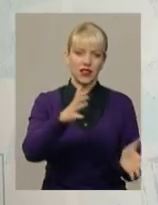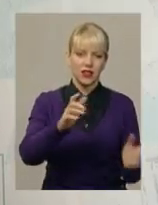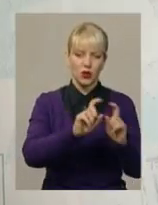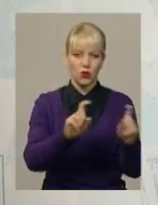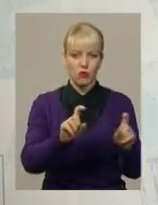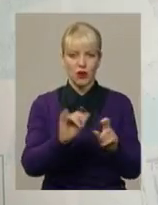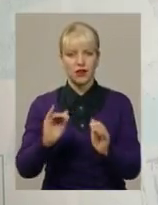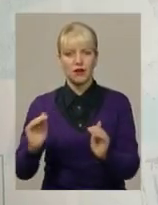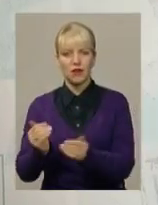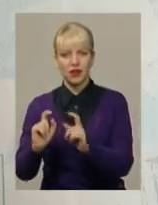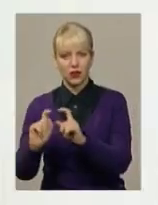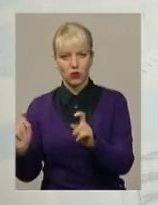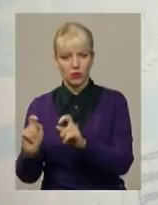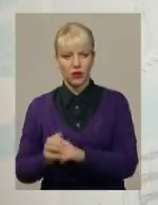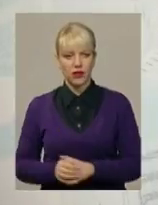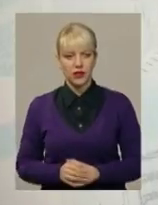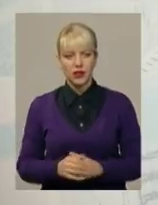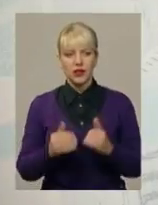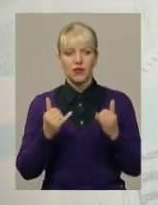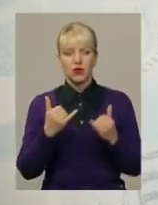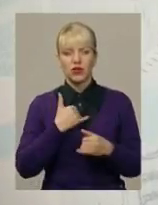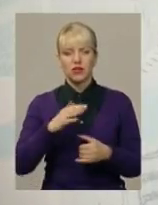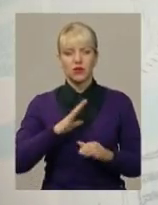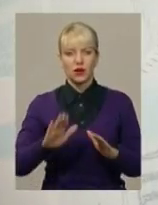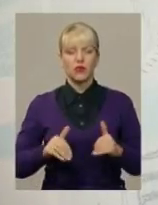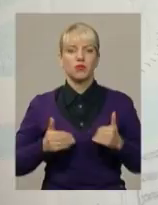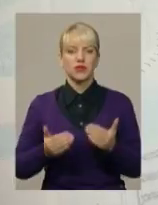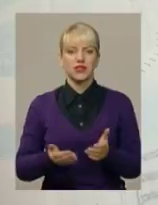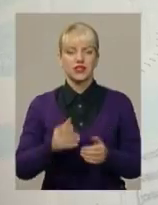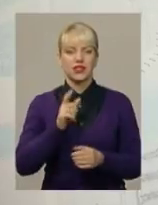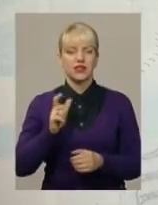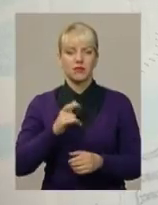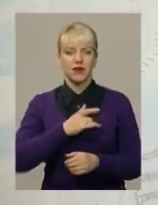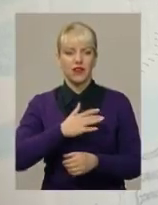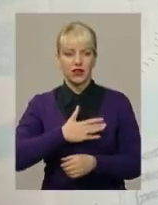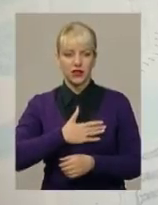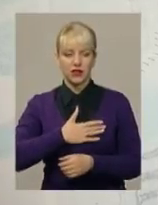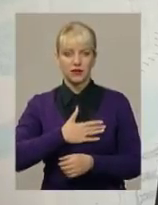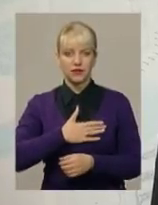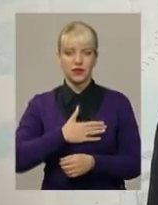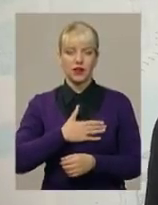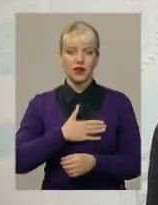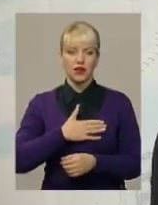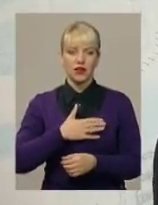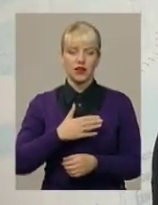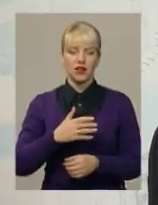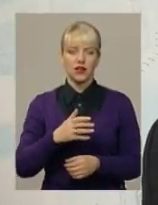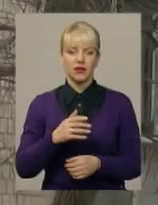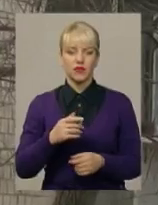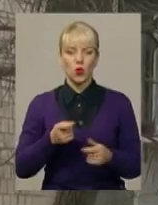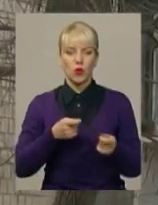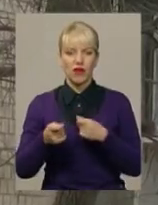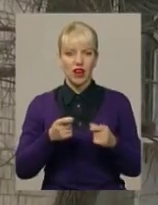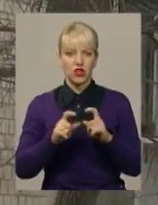по відношенню до управляючих компаній. У нас вже були пропозиції з приватних управляючих компаній інших міст.